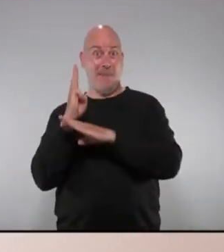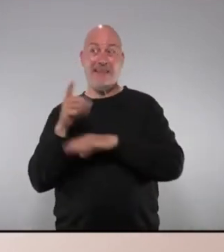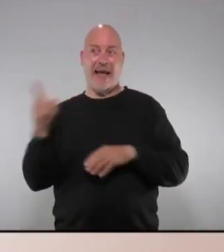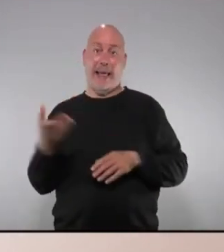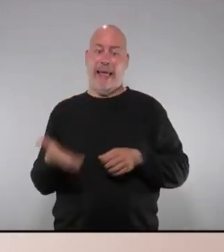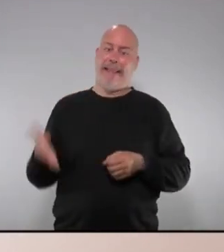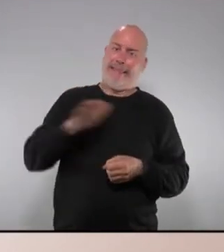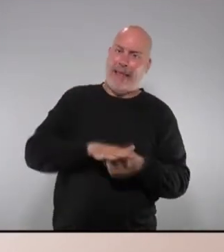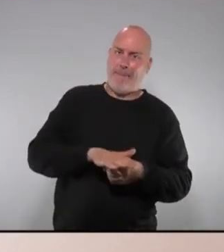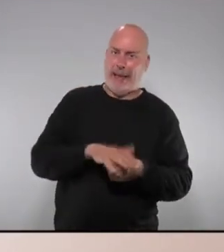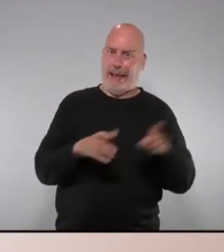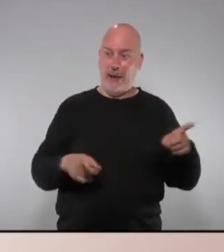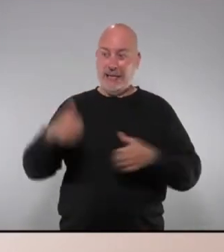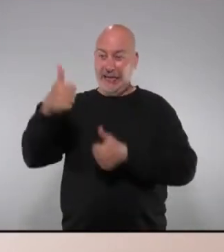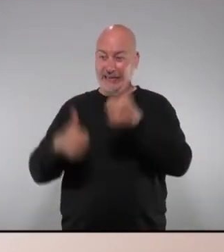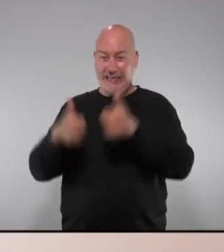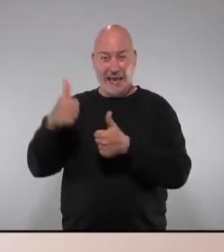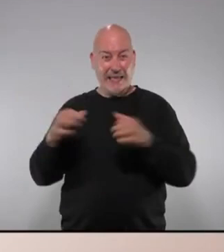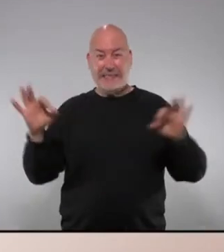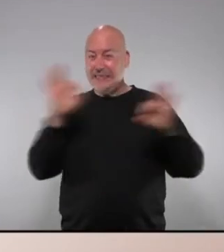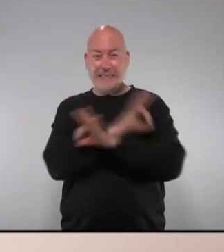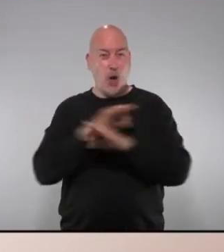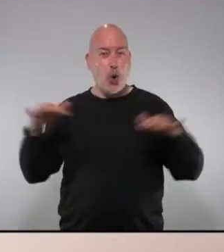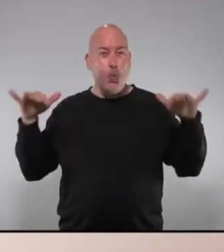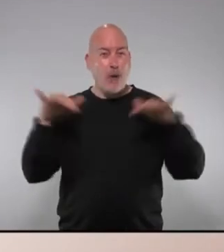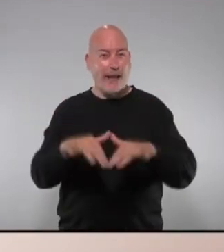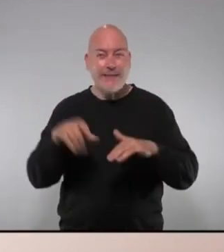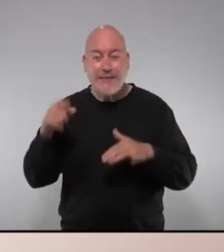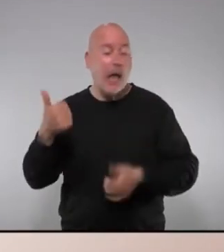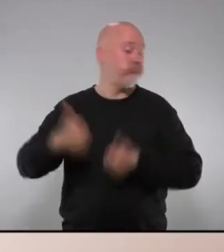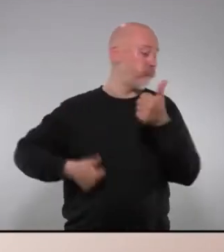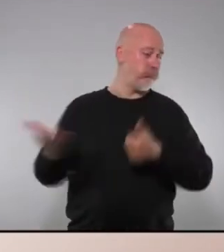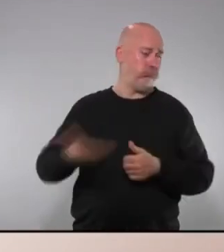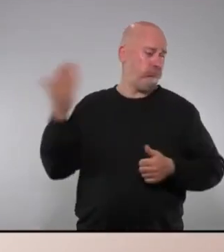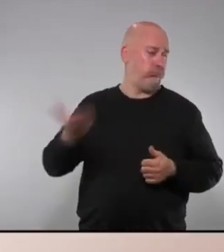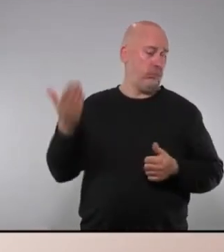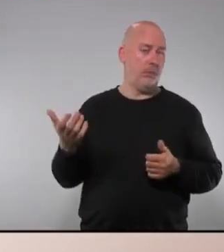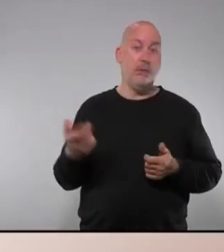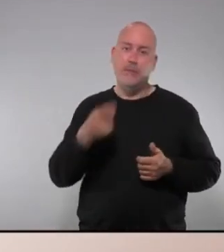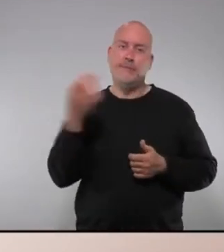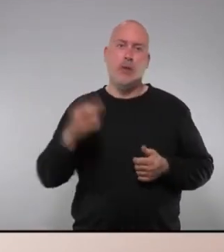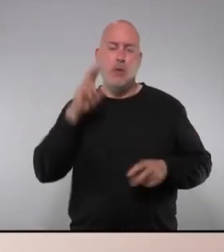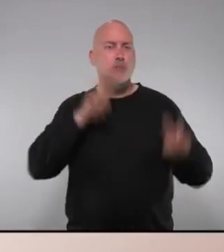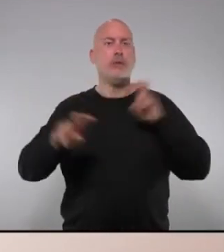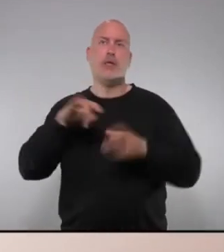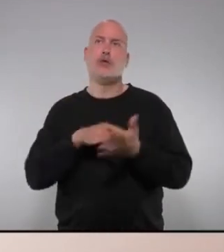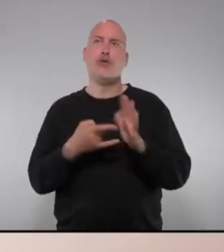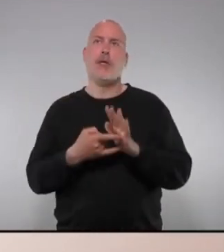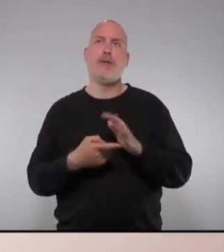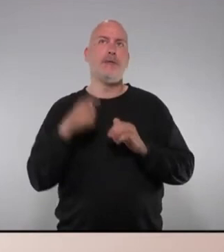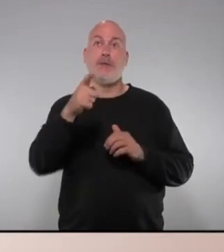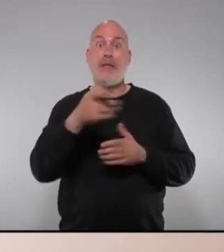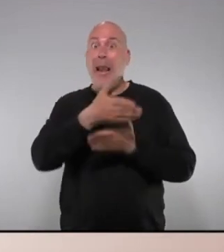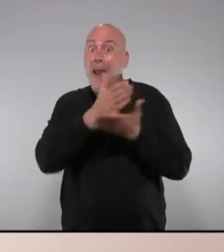licitar sense concurrència i no donar explicacions a ningú mai però vostès lluny de buscar solucions són la part més fosca